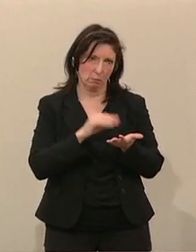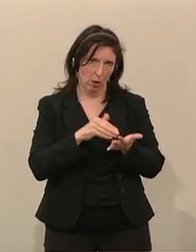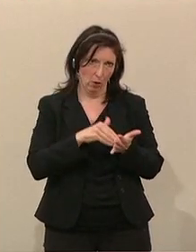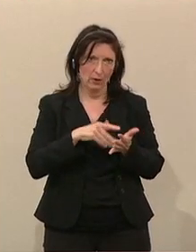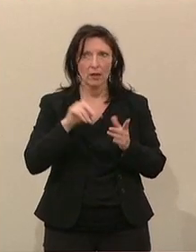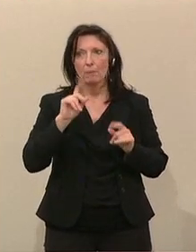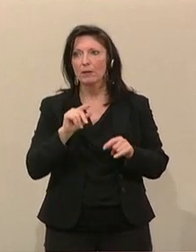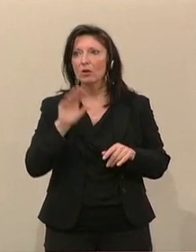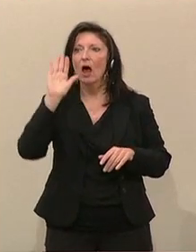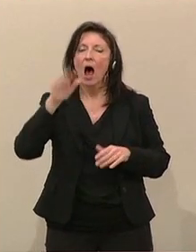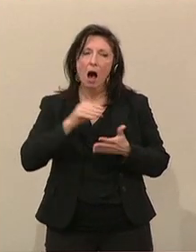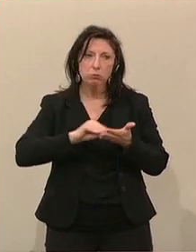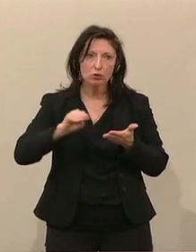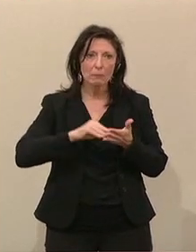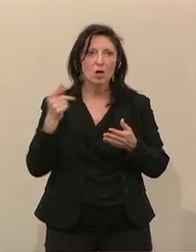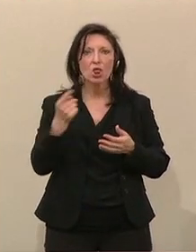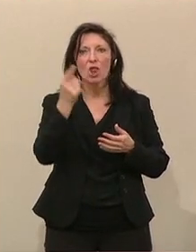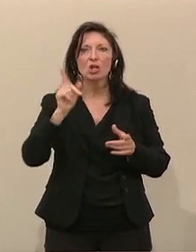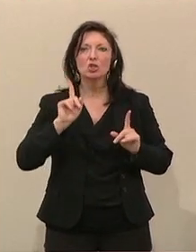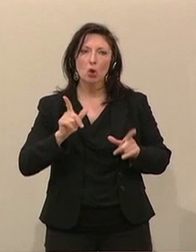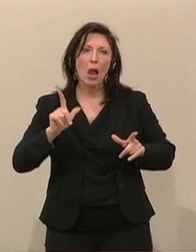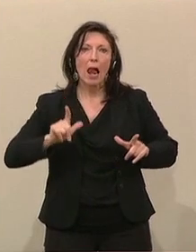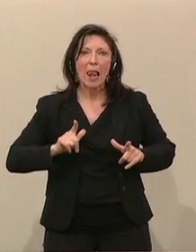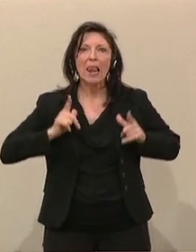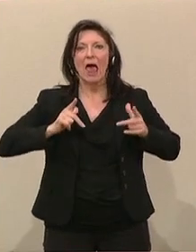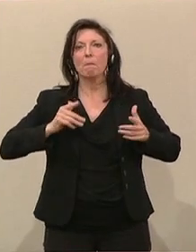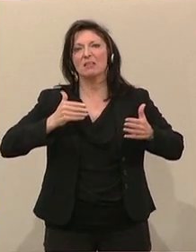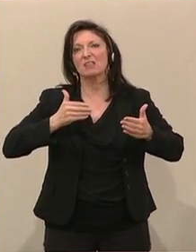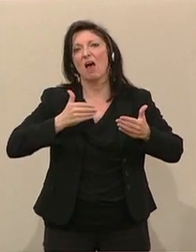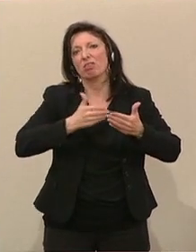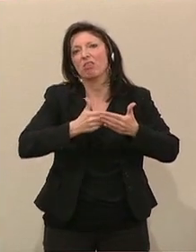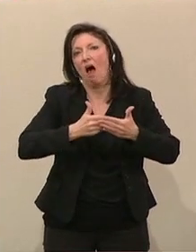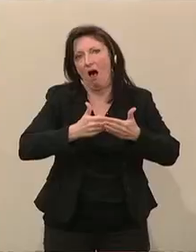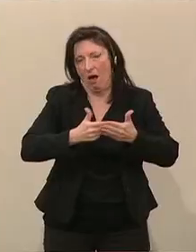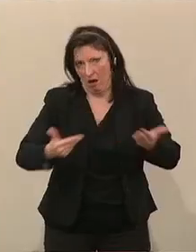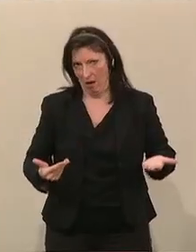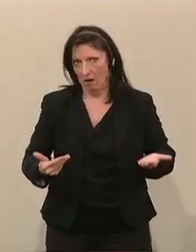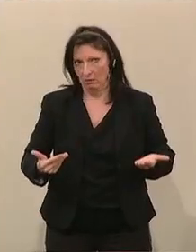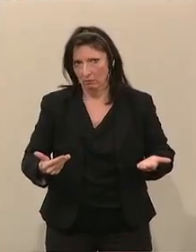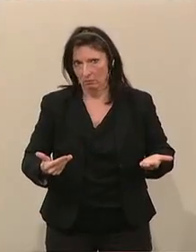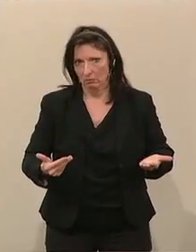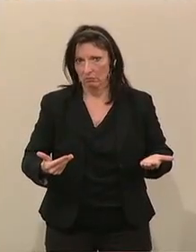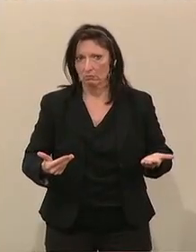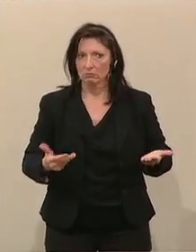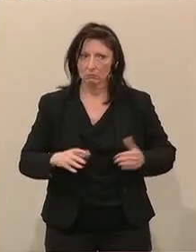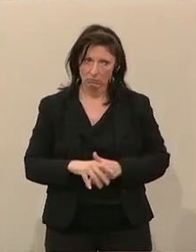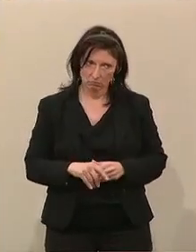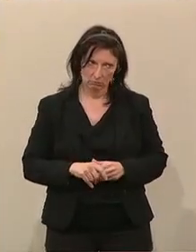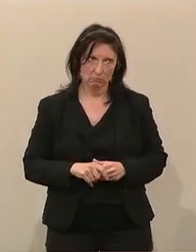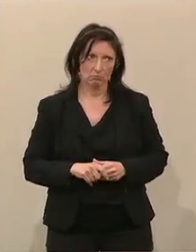lebensnah zu gestalten. Und unter anderem